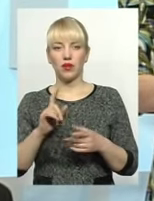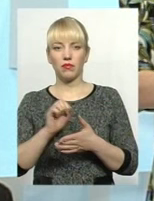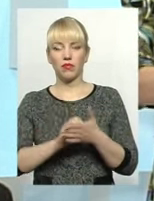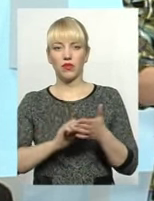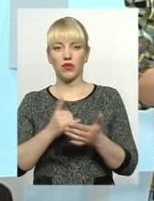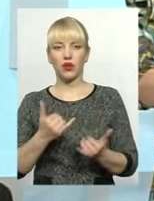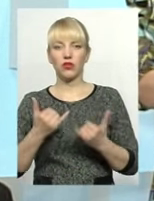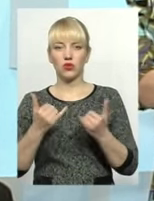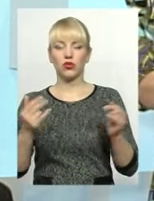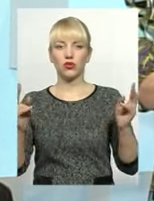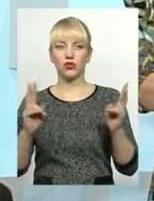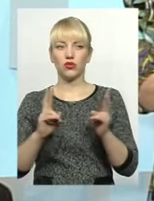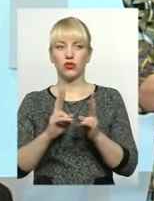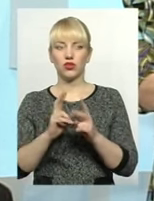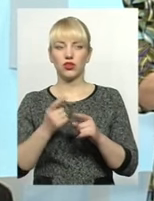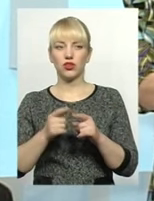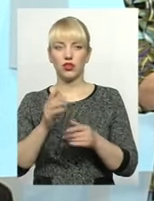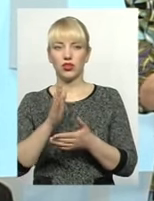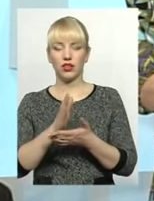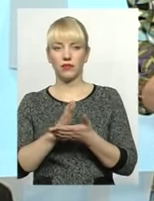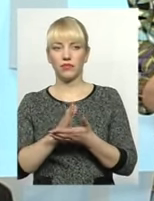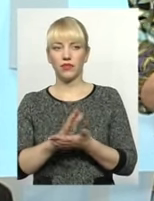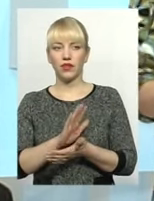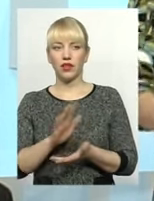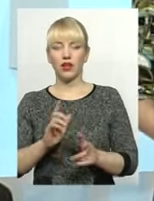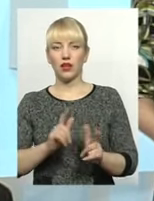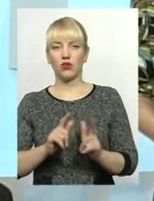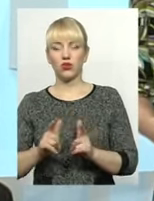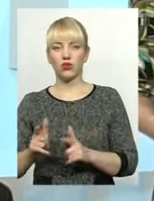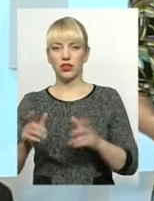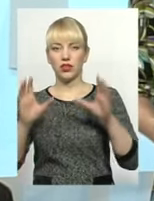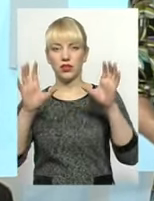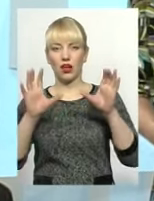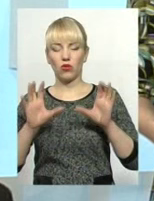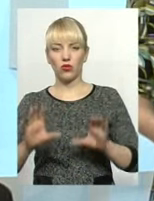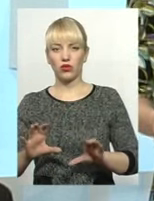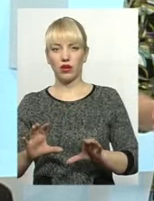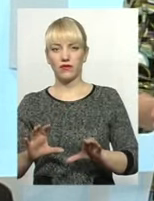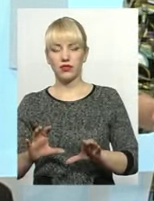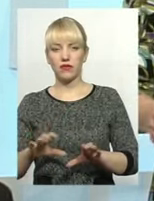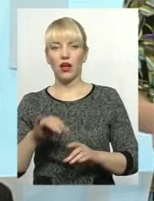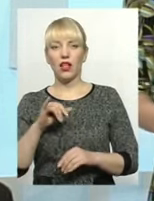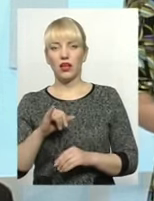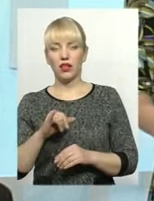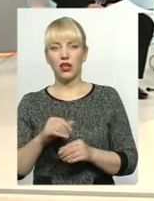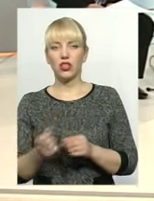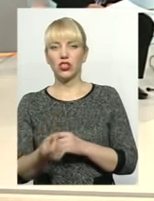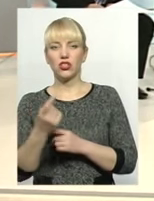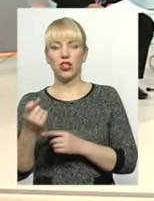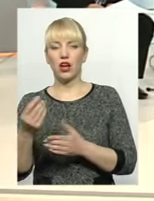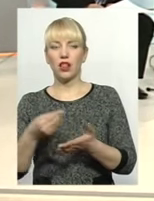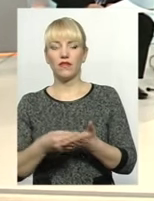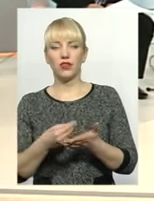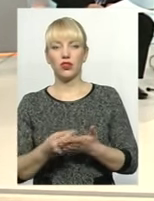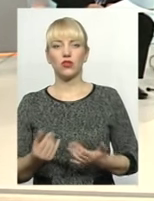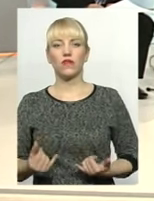сьогоднішньої зустрічі є неузгодженість законодавства і джерел фінансування для